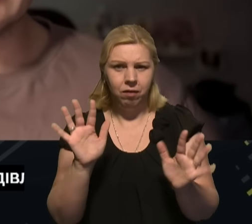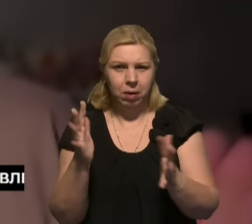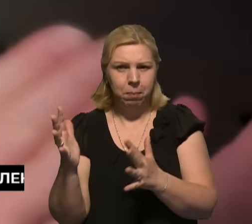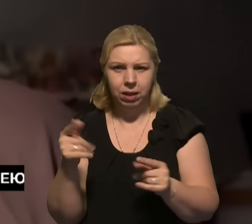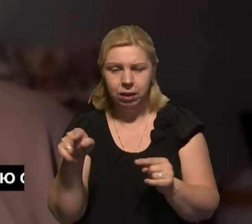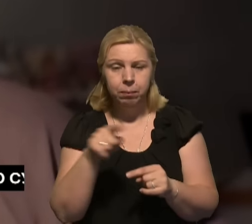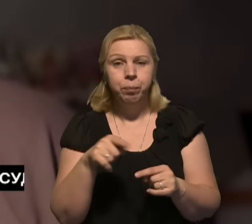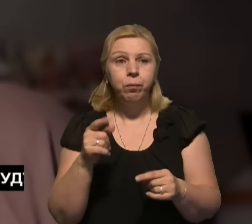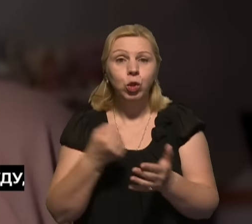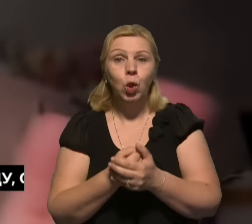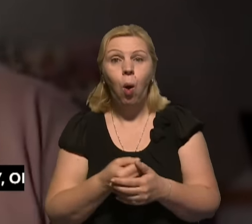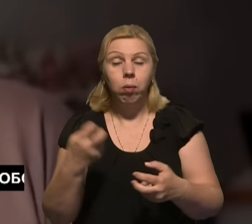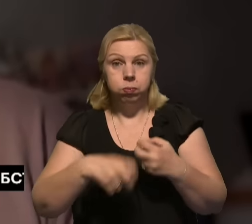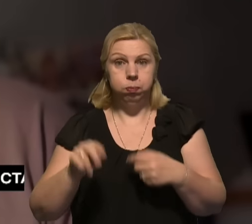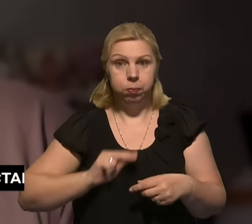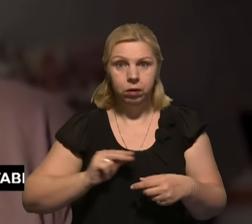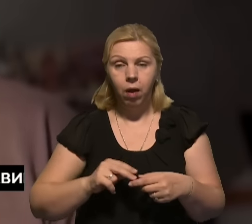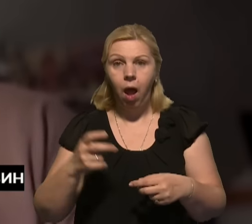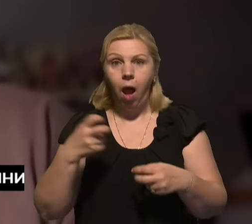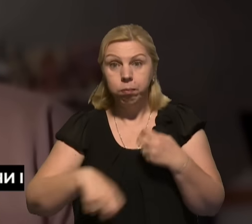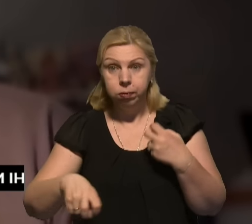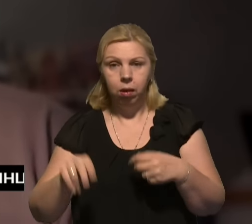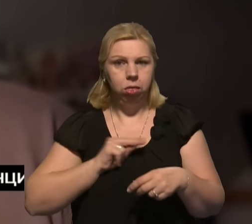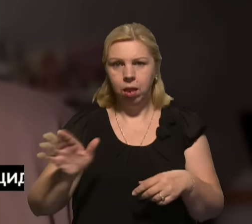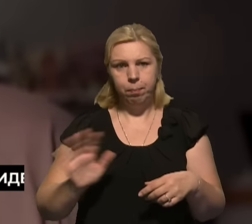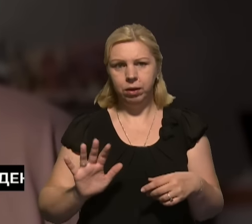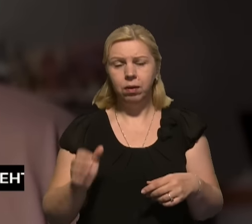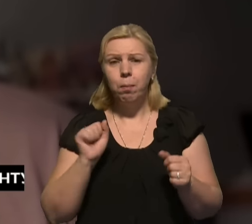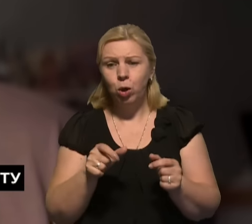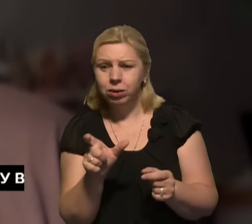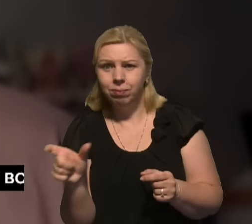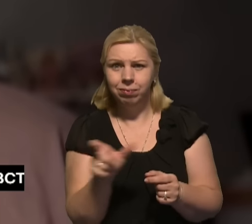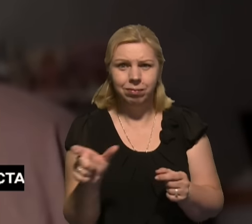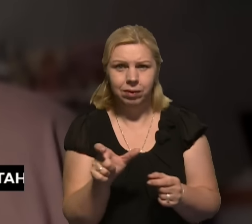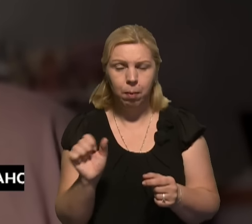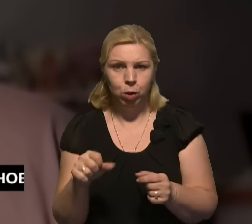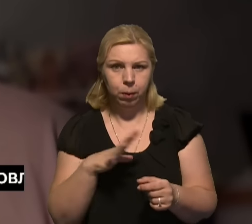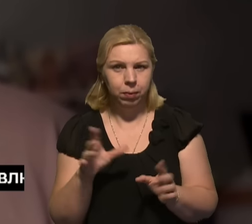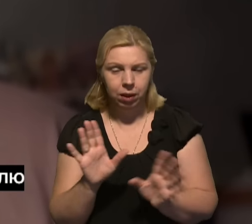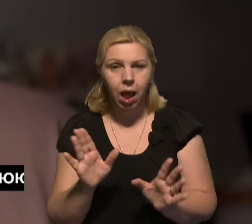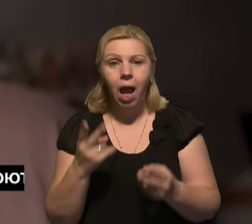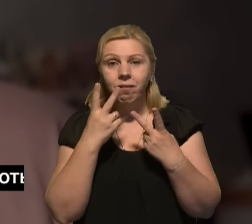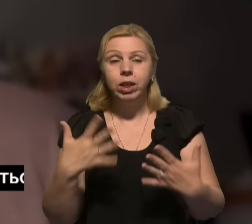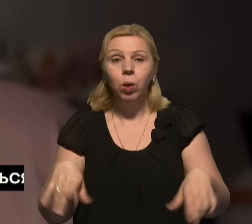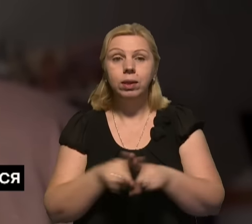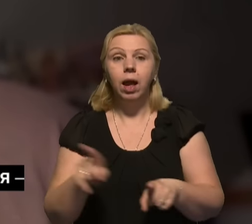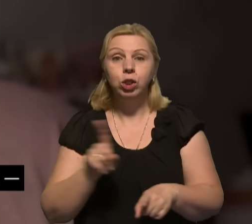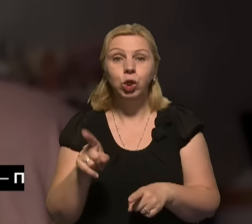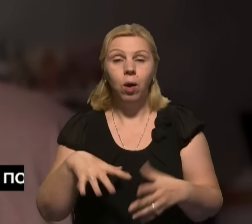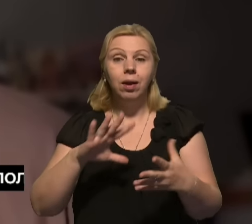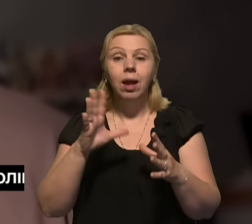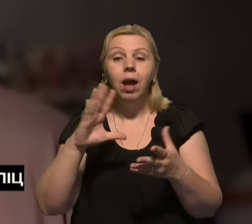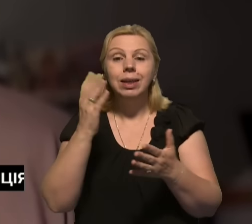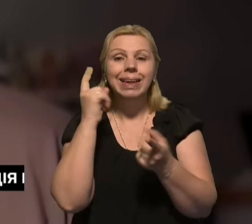що до збою працювали, після збою вже не працювали. Можливо, оцей от проміжок, де щось попало. Але виглядає так, що з даними все